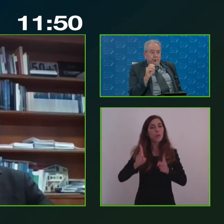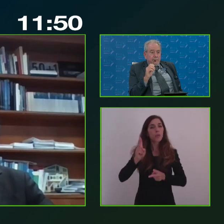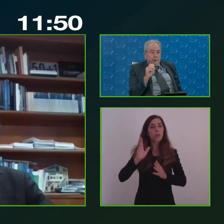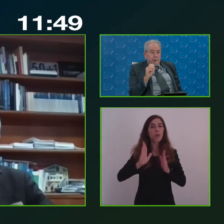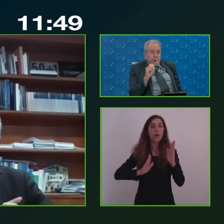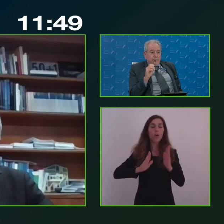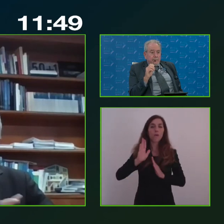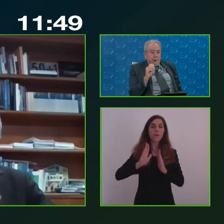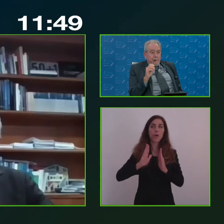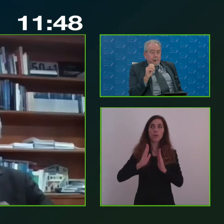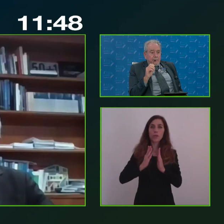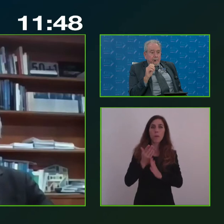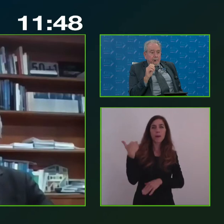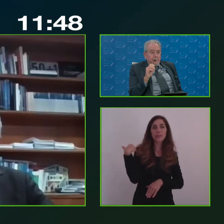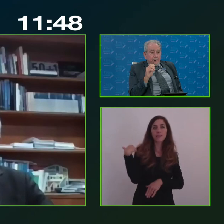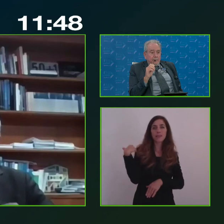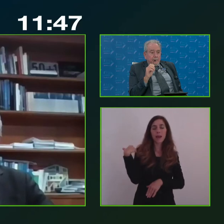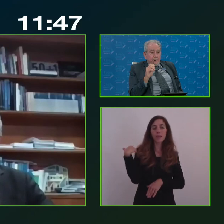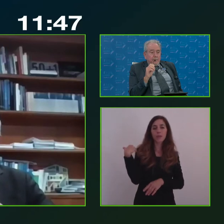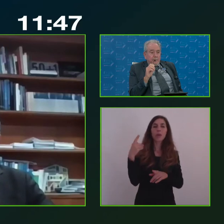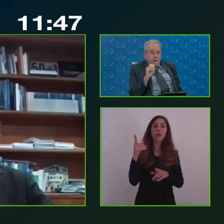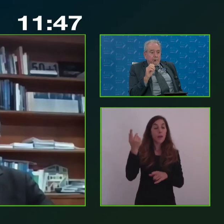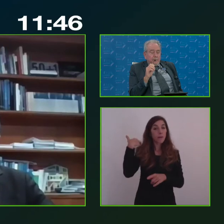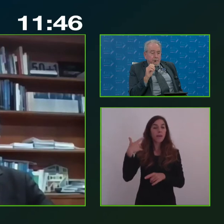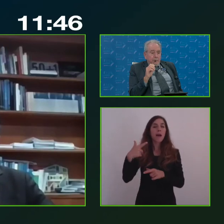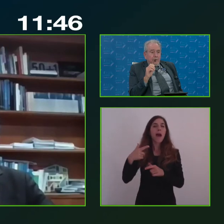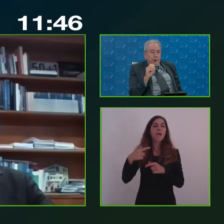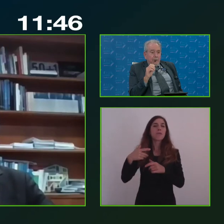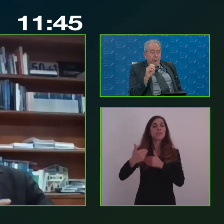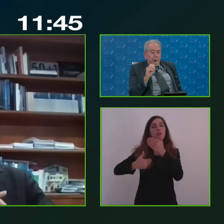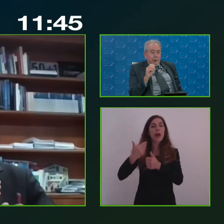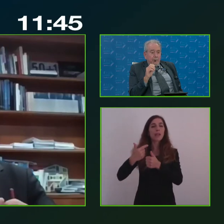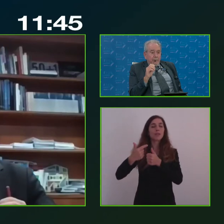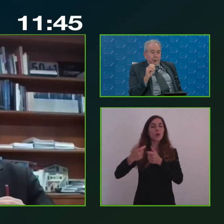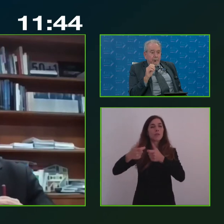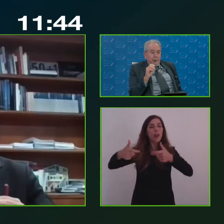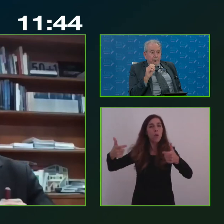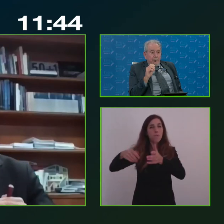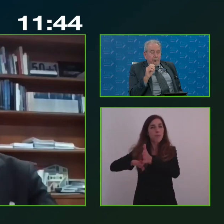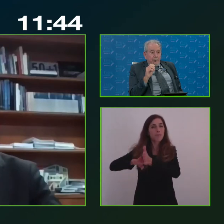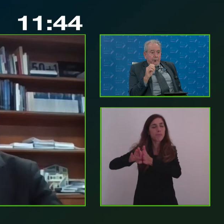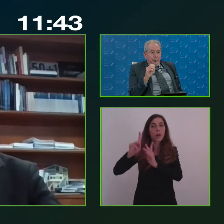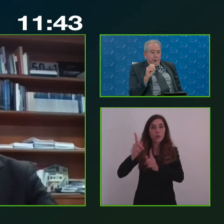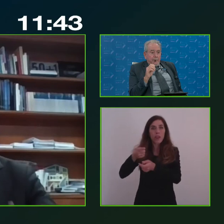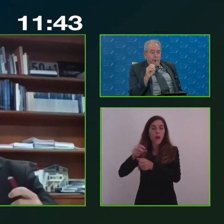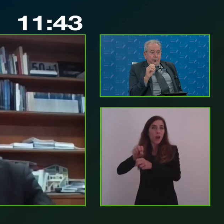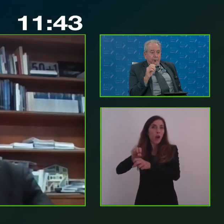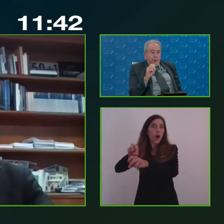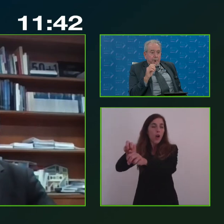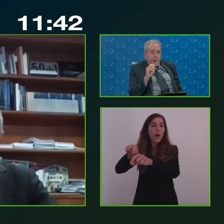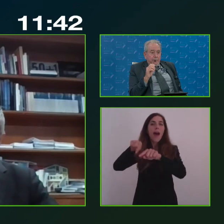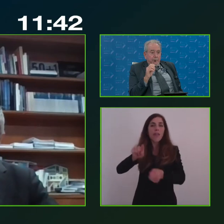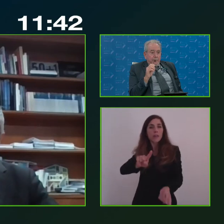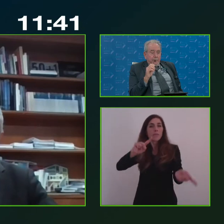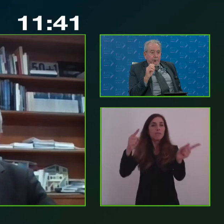e non inseguire il processo di sviluppo, cioè possono in qualche modo promuovere, fissare